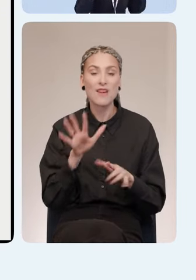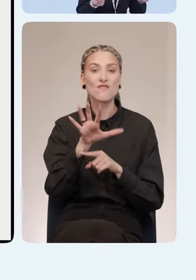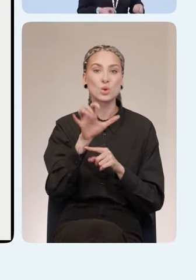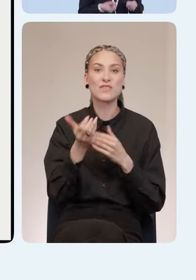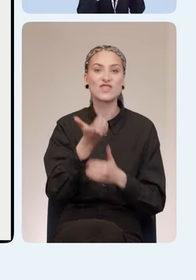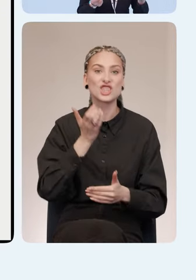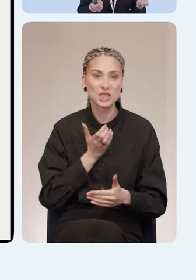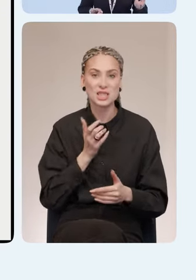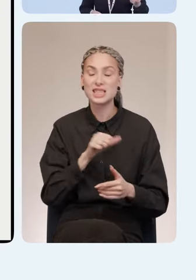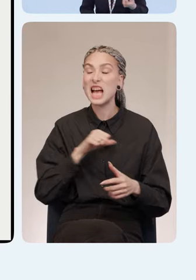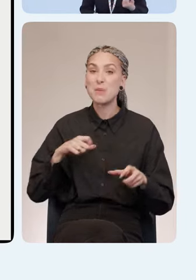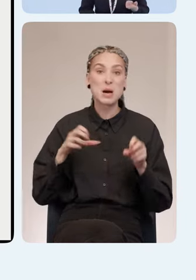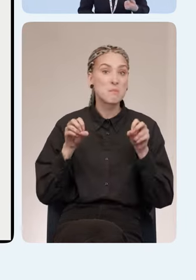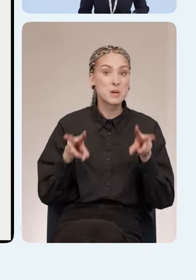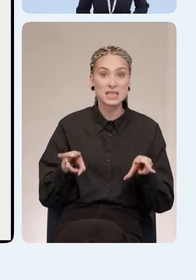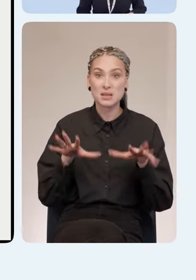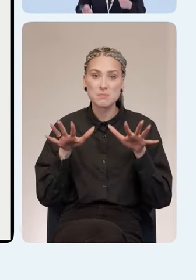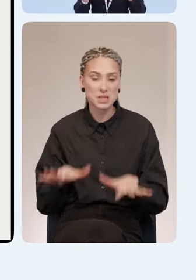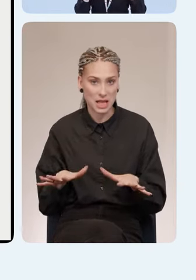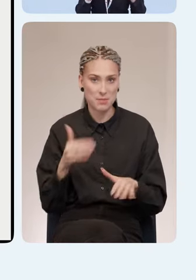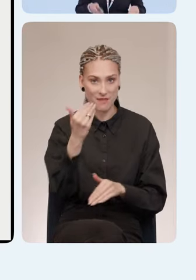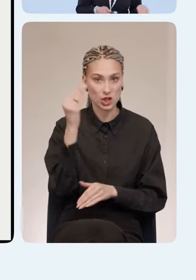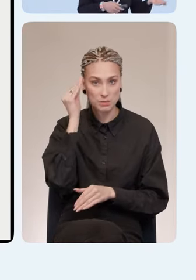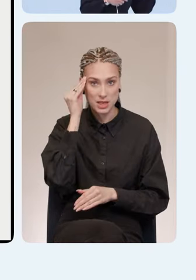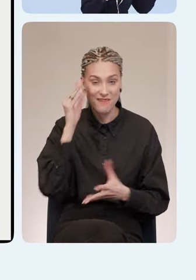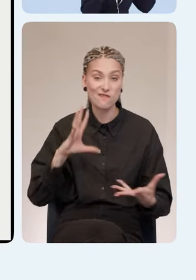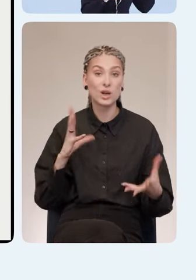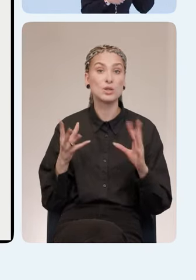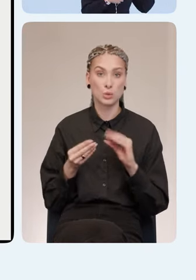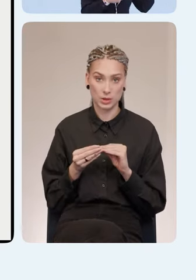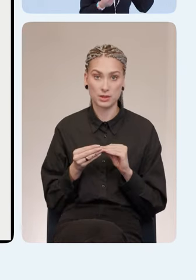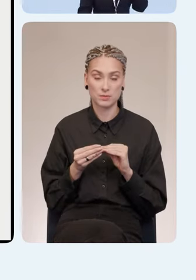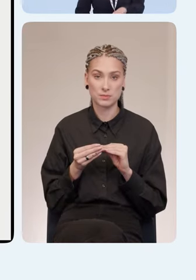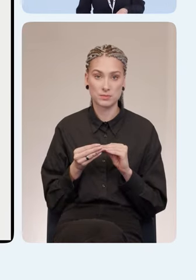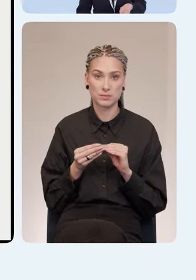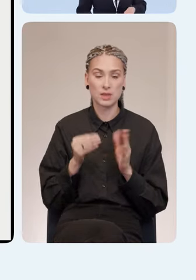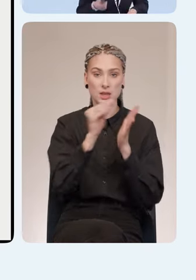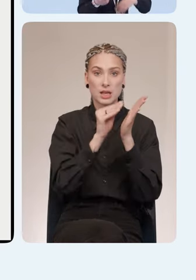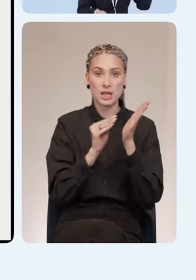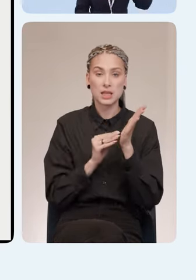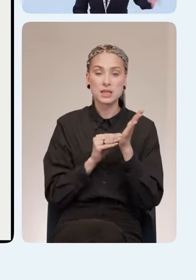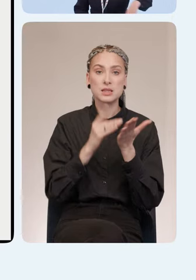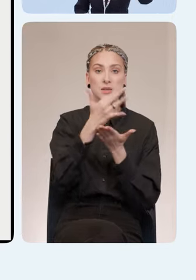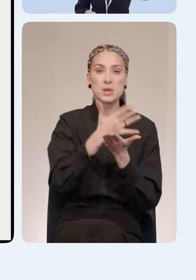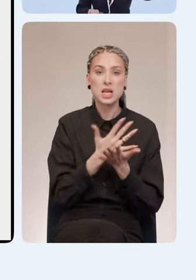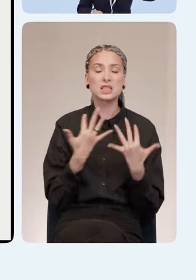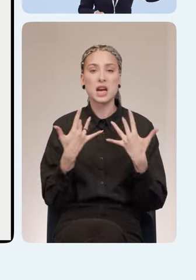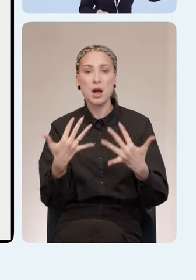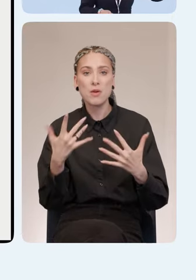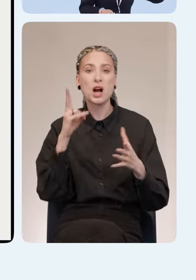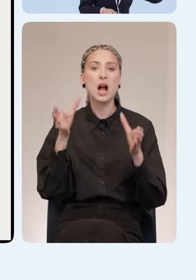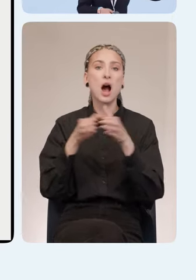с самыми опасными местами, на ваш взгляд. В итоге составили список требований к команде застройки,